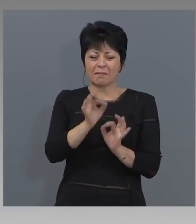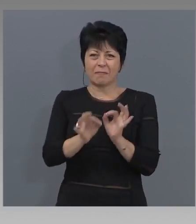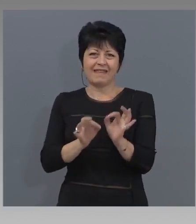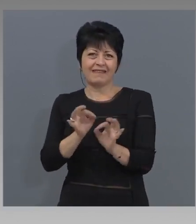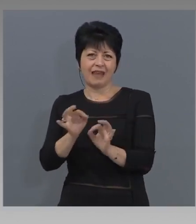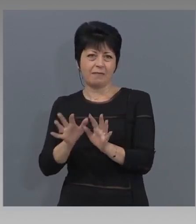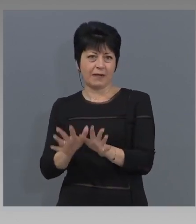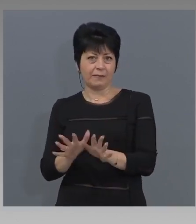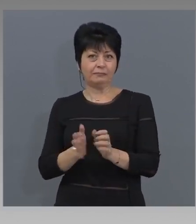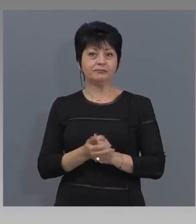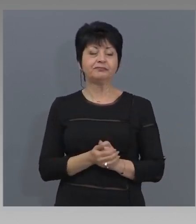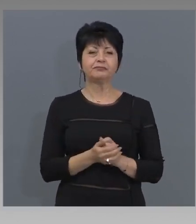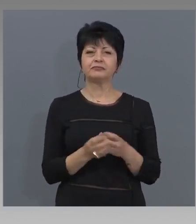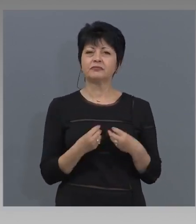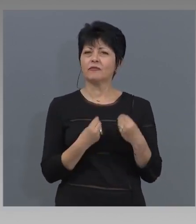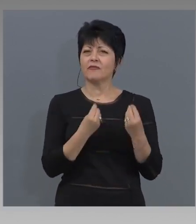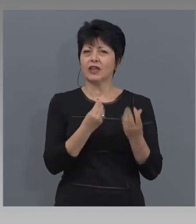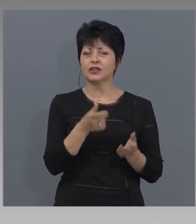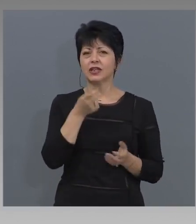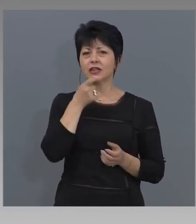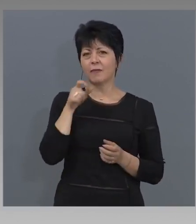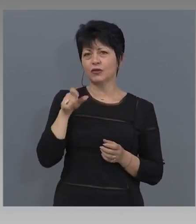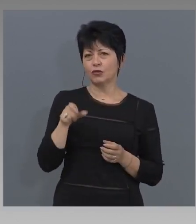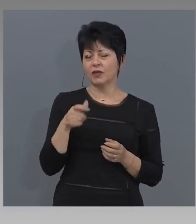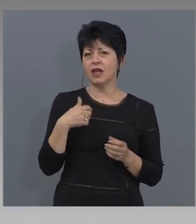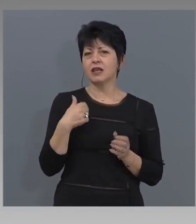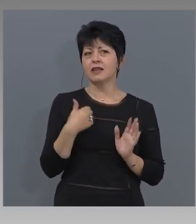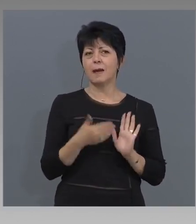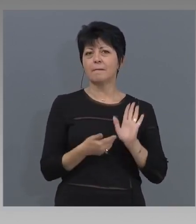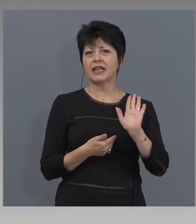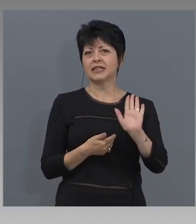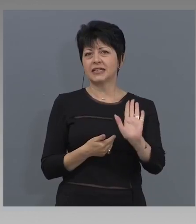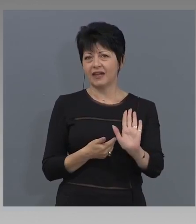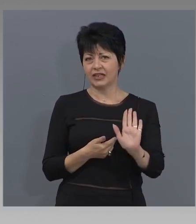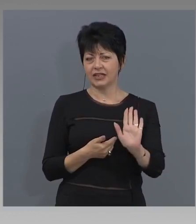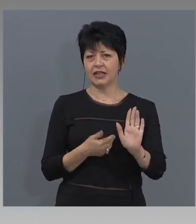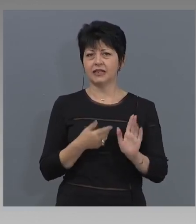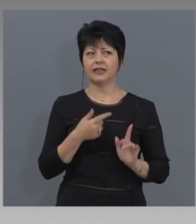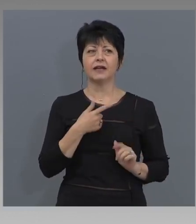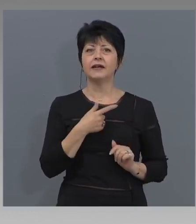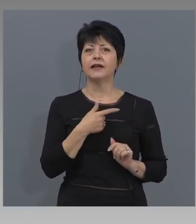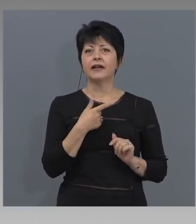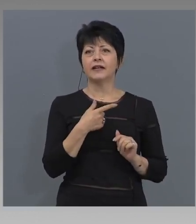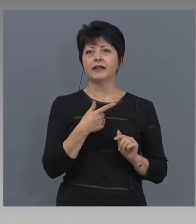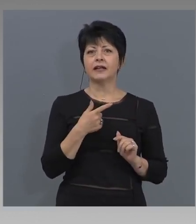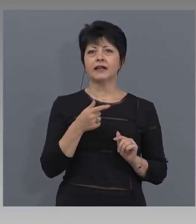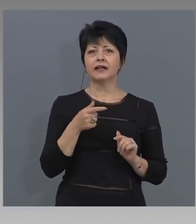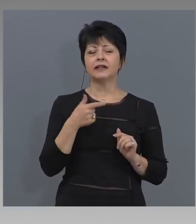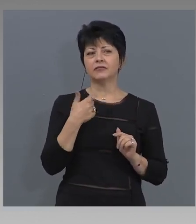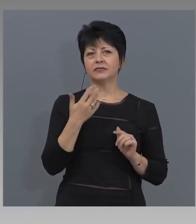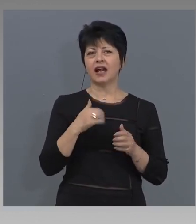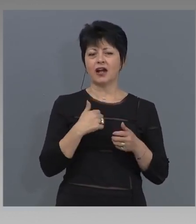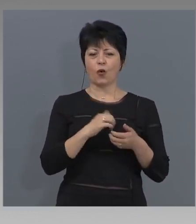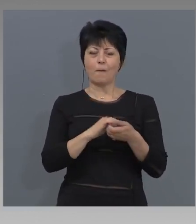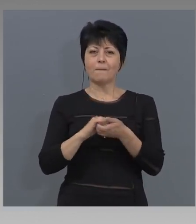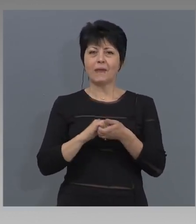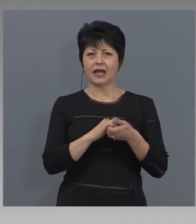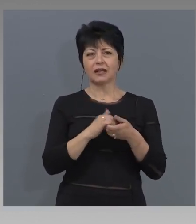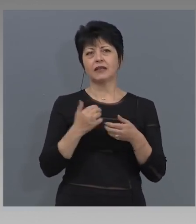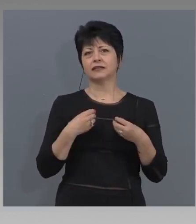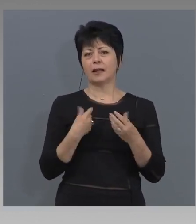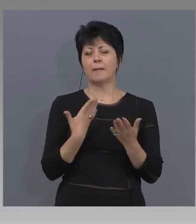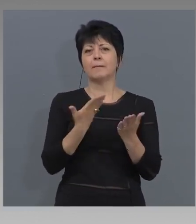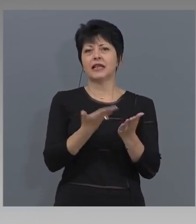Ще дам думата на представителите на бизнеса, които имат мандат от няколко компании да представят продукта.